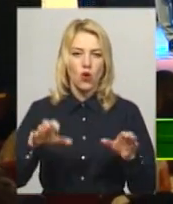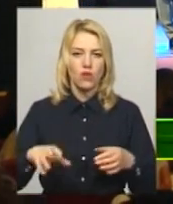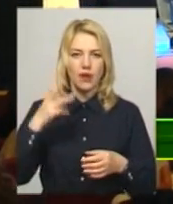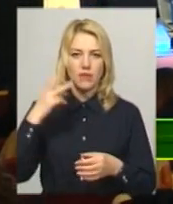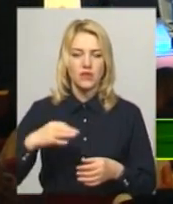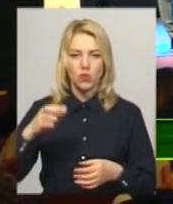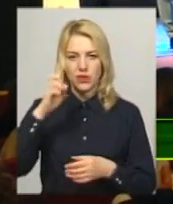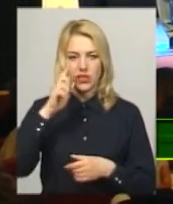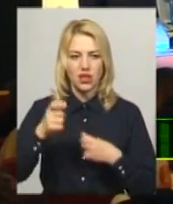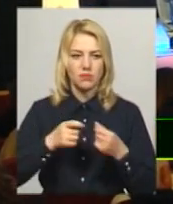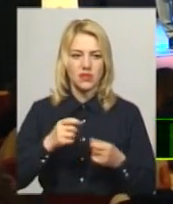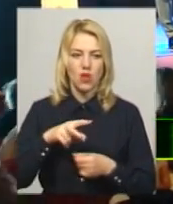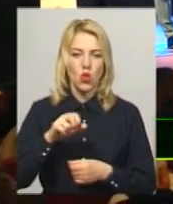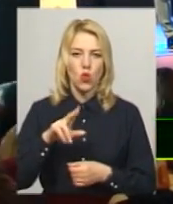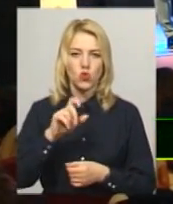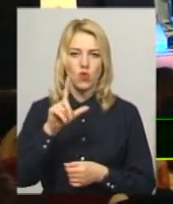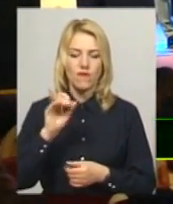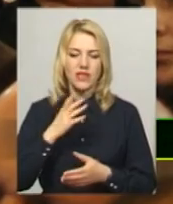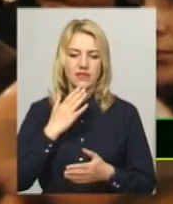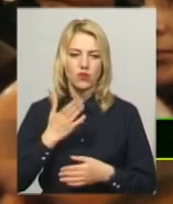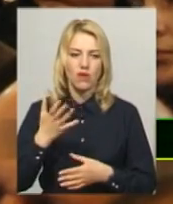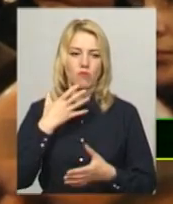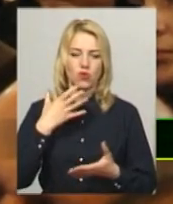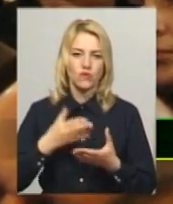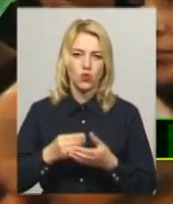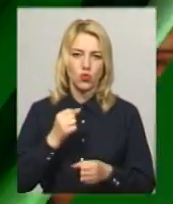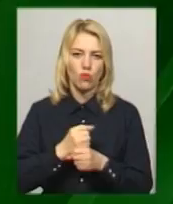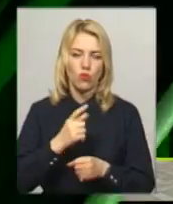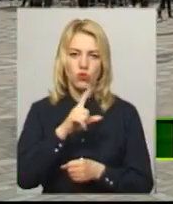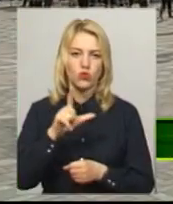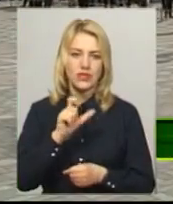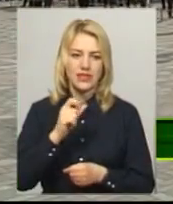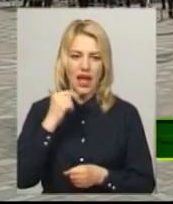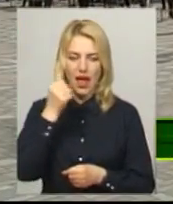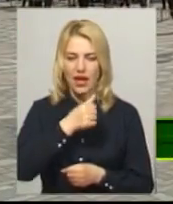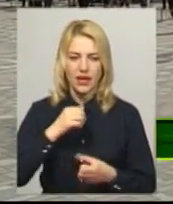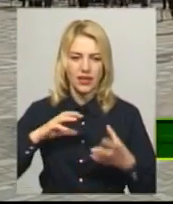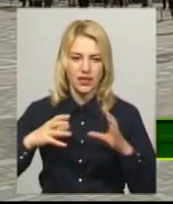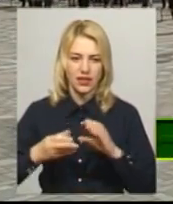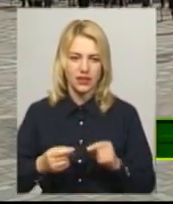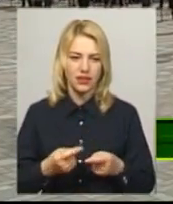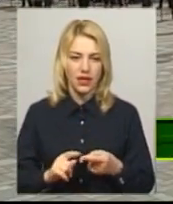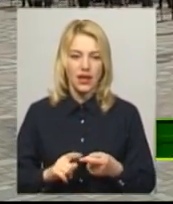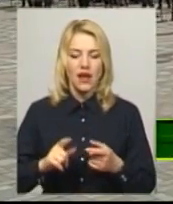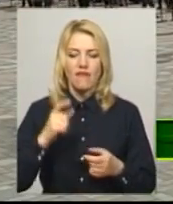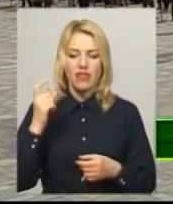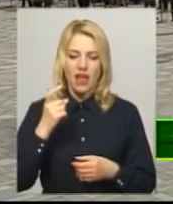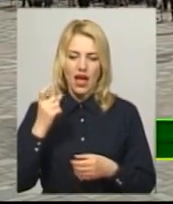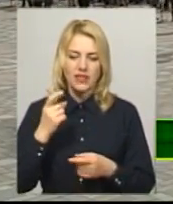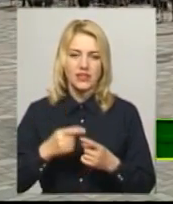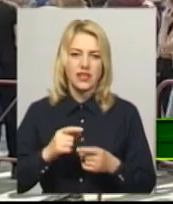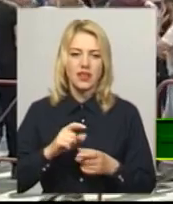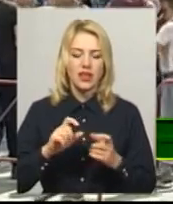облдержадміністрації Вадим Лозовий відзвітував про свою роботу за рік. Власники автівок з іноземною реєстрацією на 18